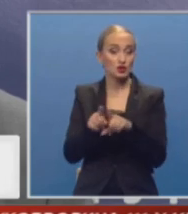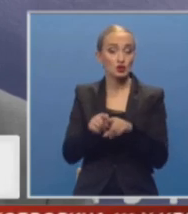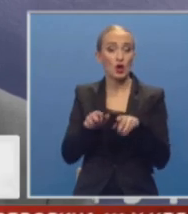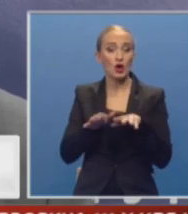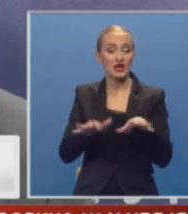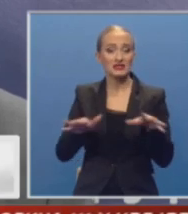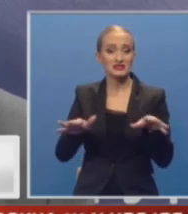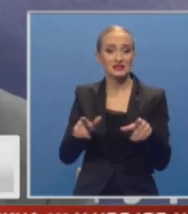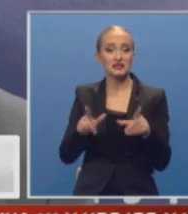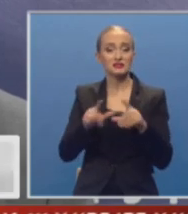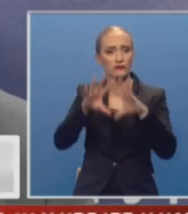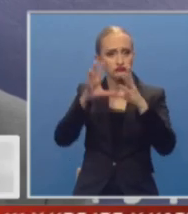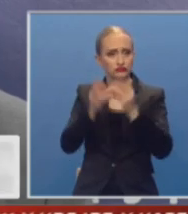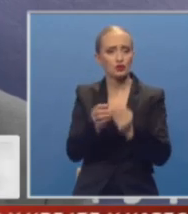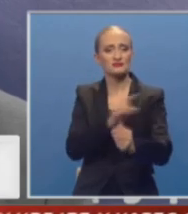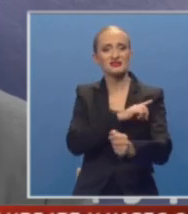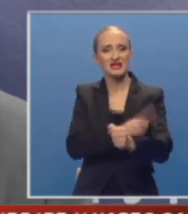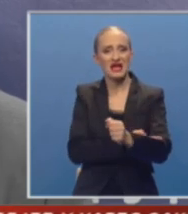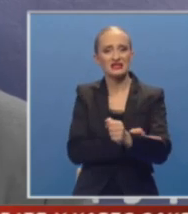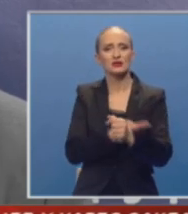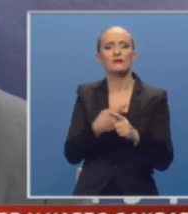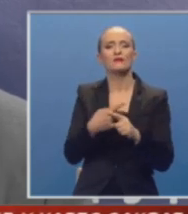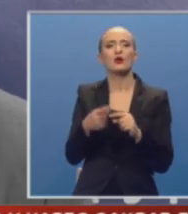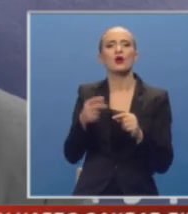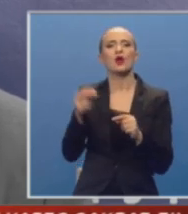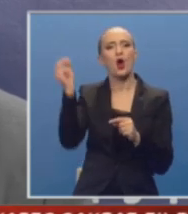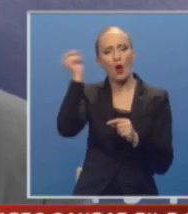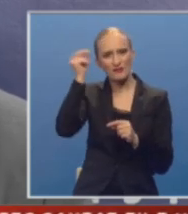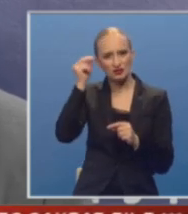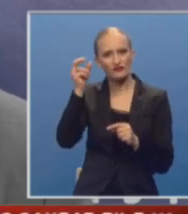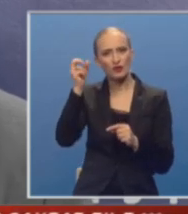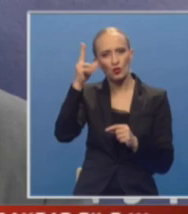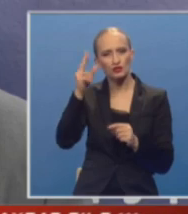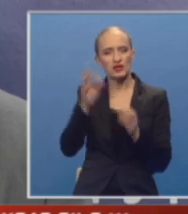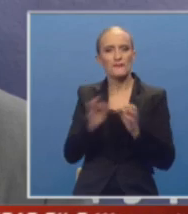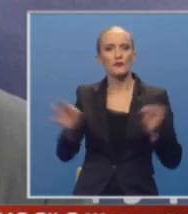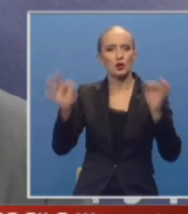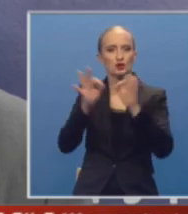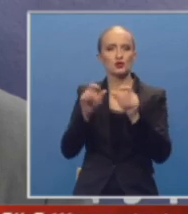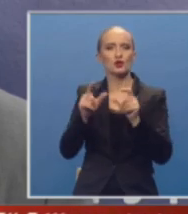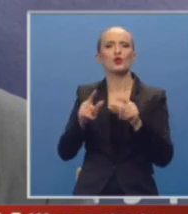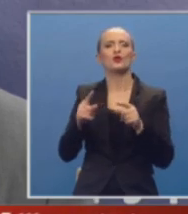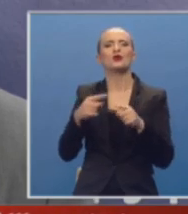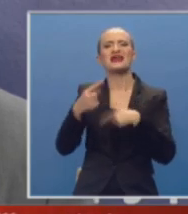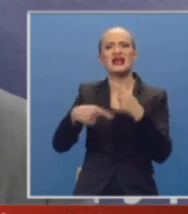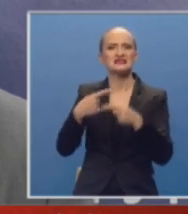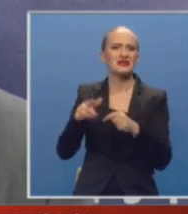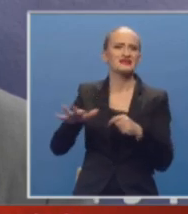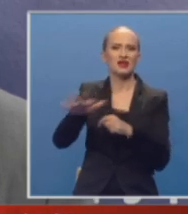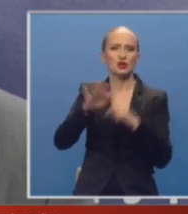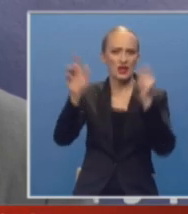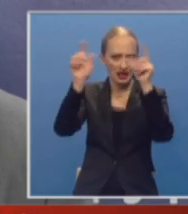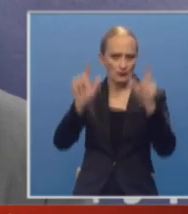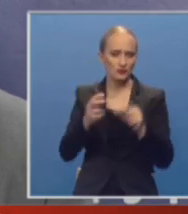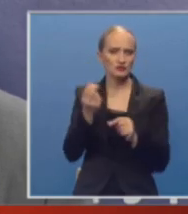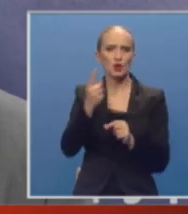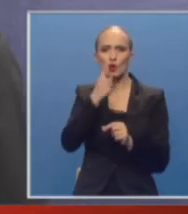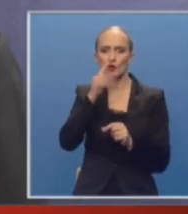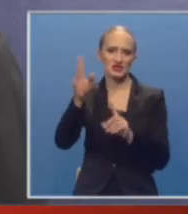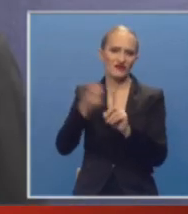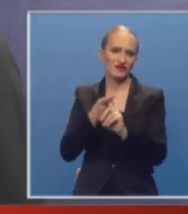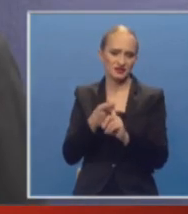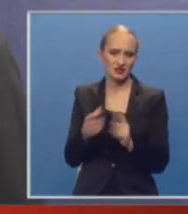realizaciji u punom kapacitetu zamašnih obrazovnih i kulturnih projekta u sferi razmene na teritoriji Republike Srpske sa Ruskom